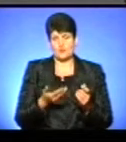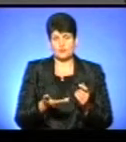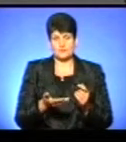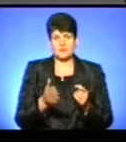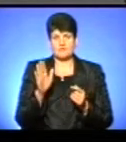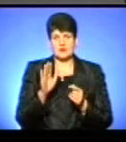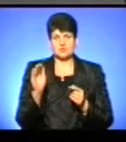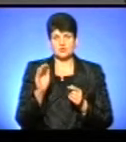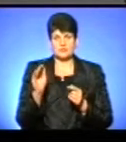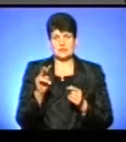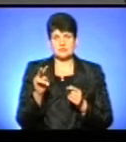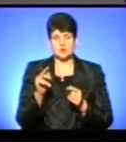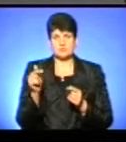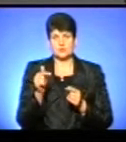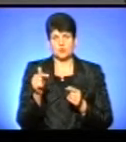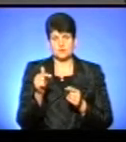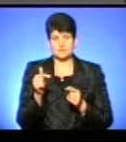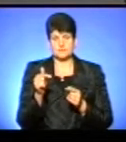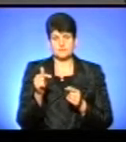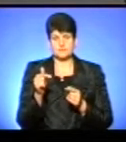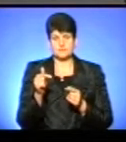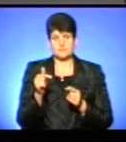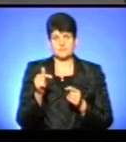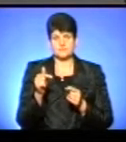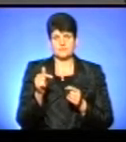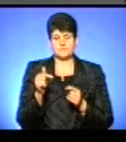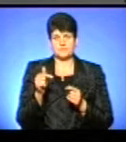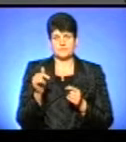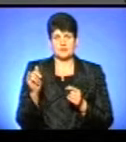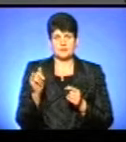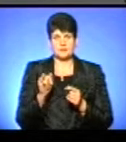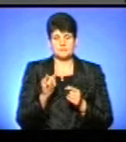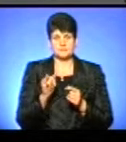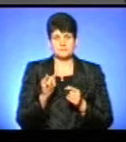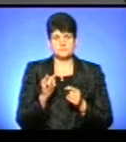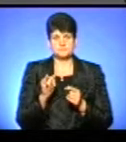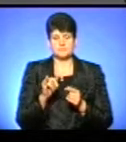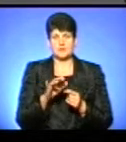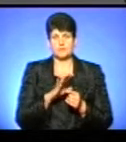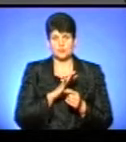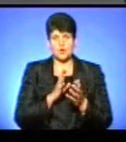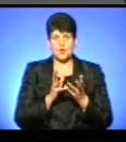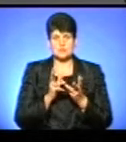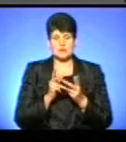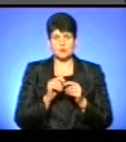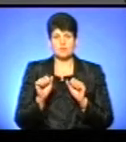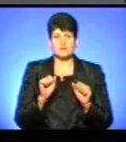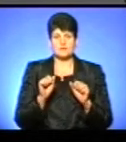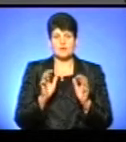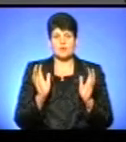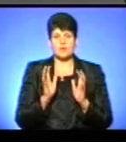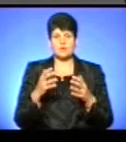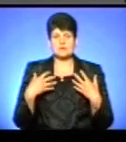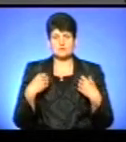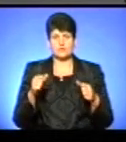Вересень-жовтень-листопад-грудень. І було розраховано управлінням охорони